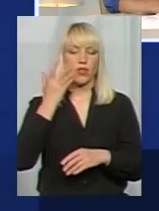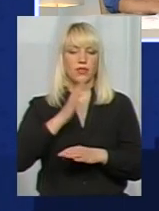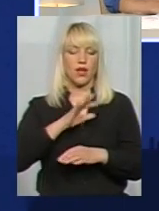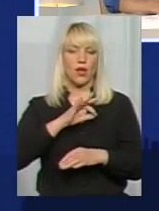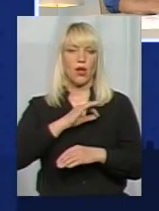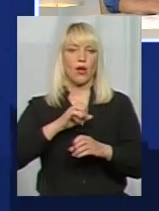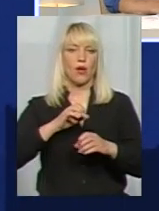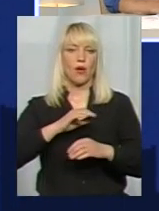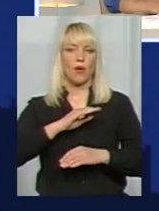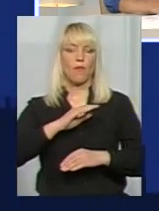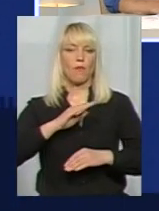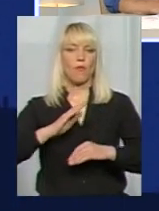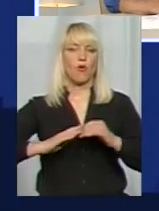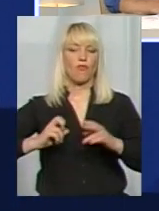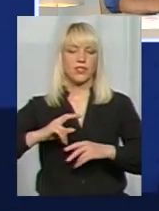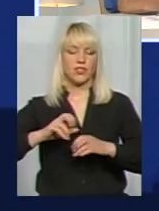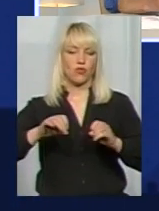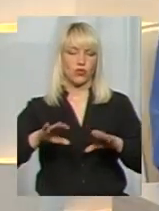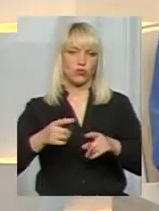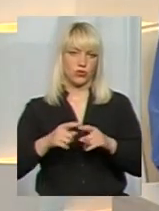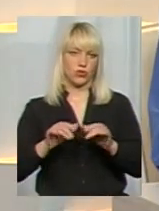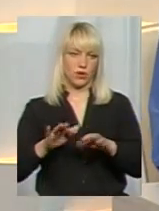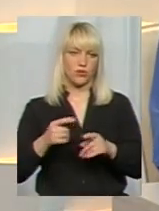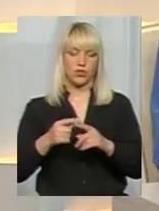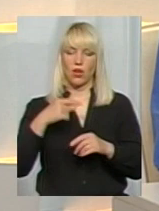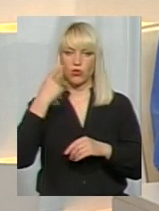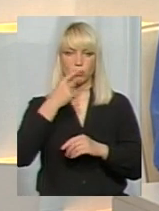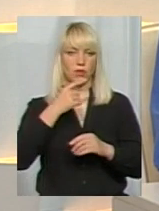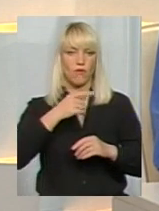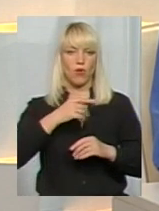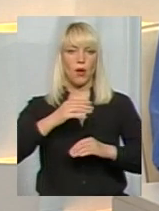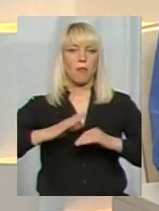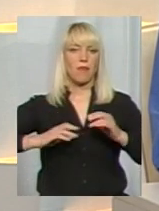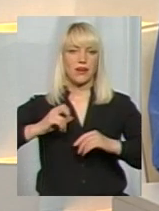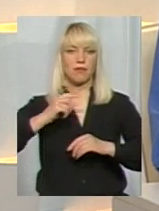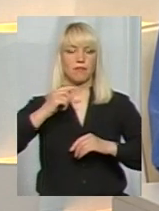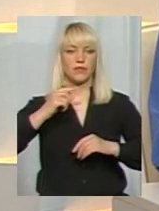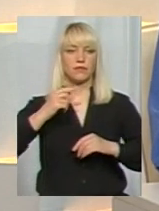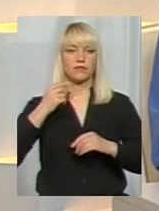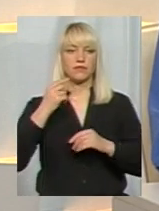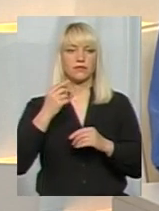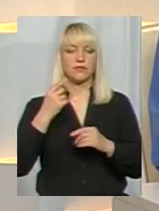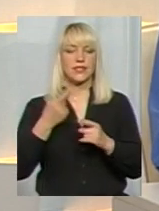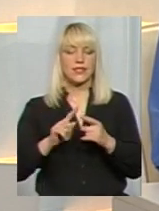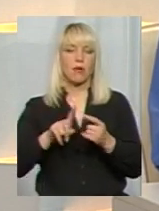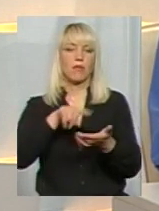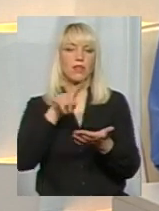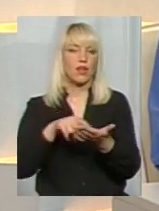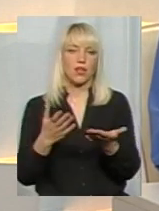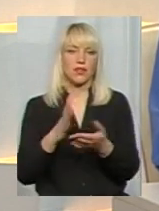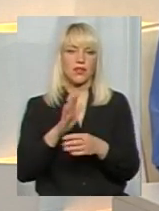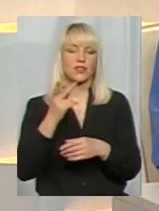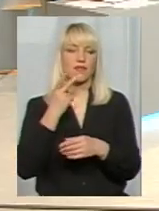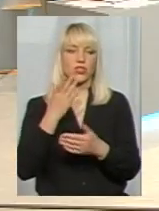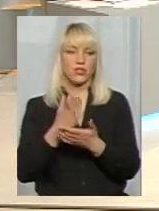вирішують ці справи. Це дуже особливо персонально, і це дуже, знаєте, такі питання, які, напевно, вони завжди